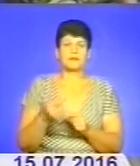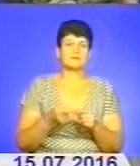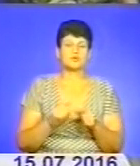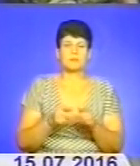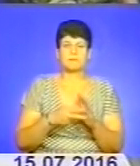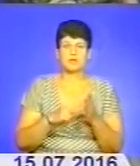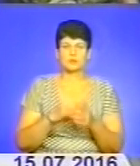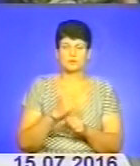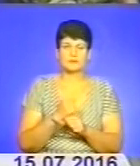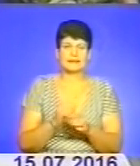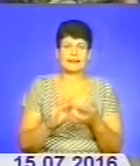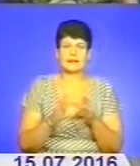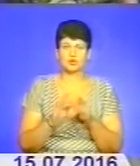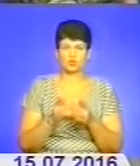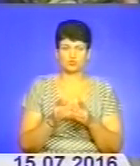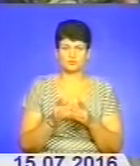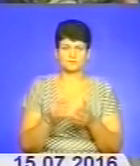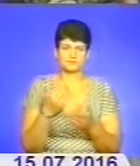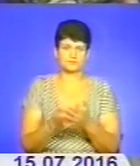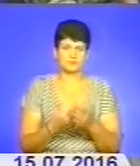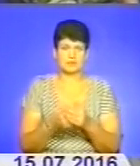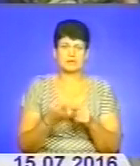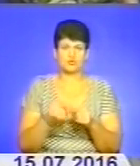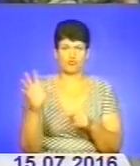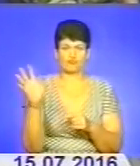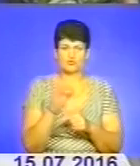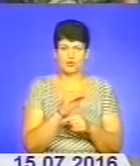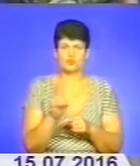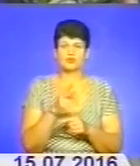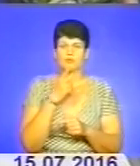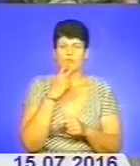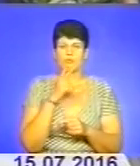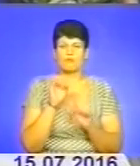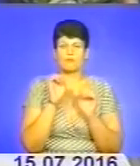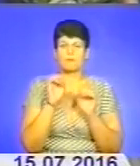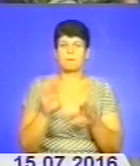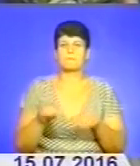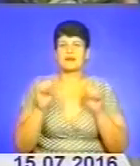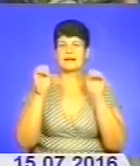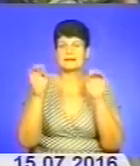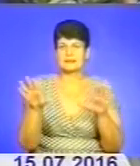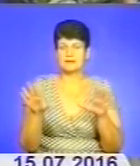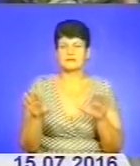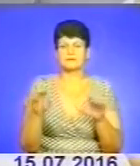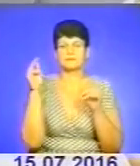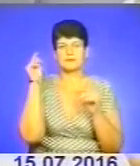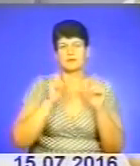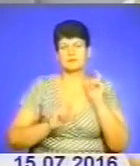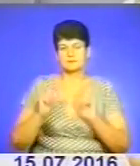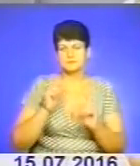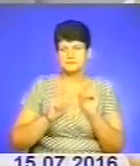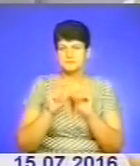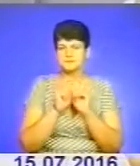електронну версію всього цього, для того, щоб передати це в учбові навчальні заклади, щоб люди могли